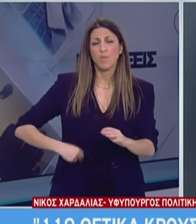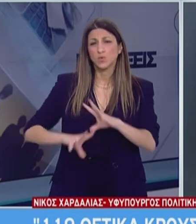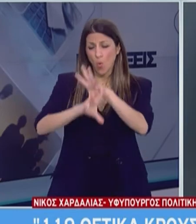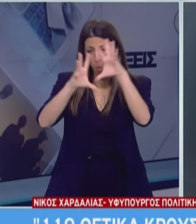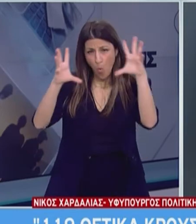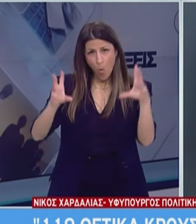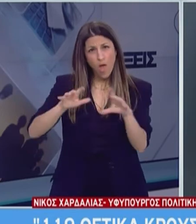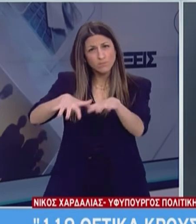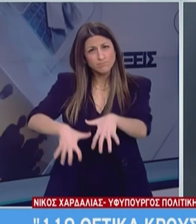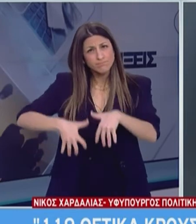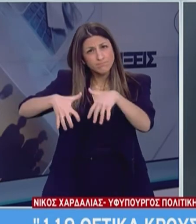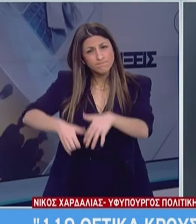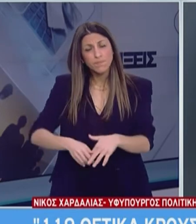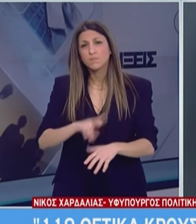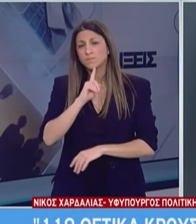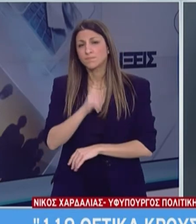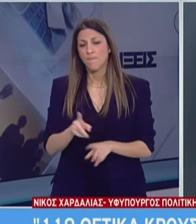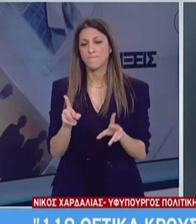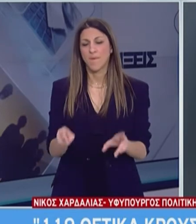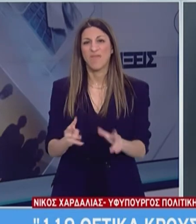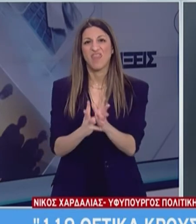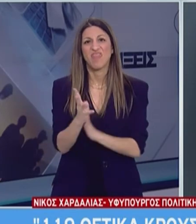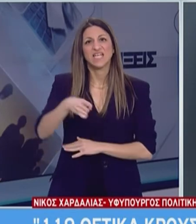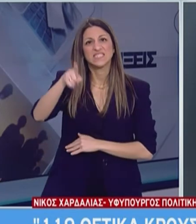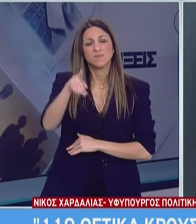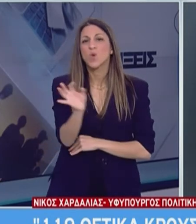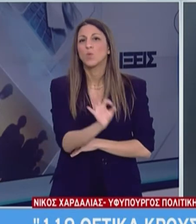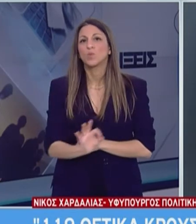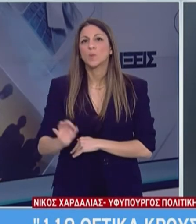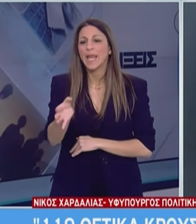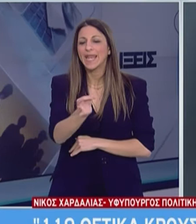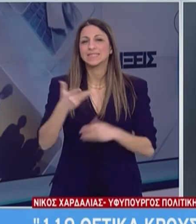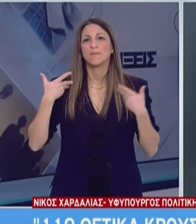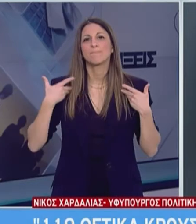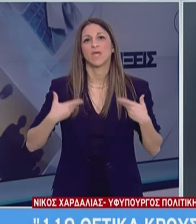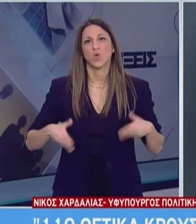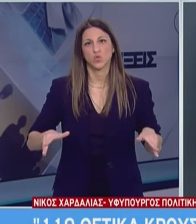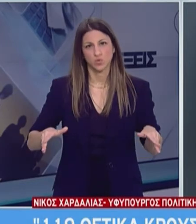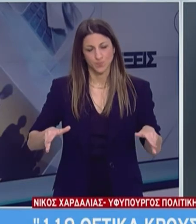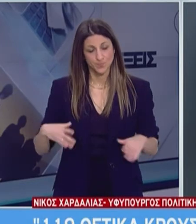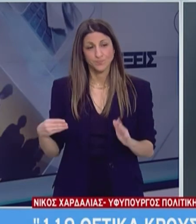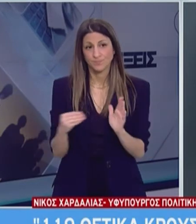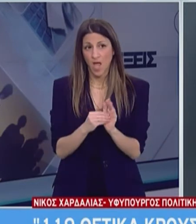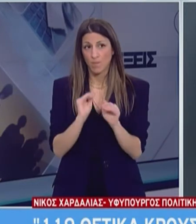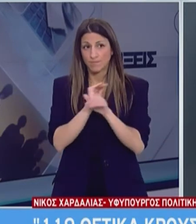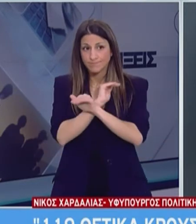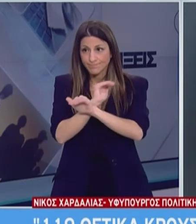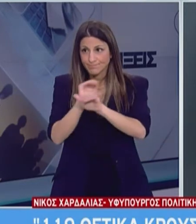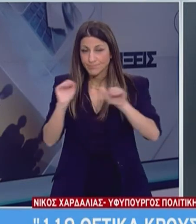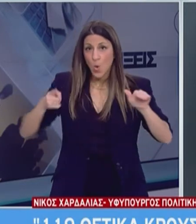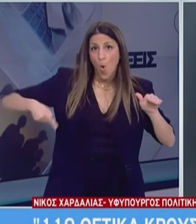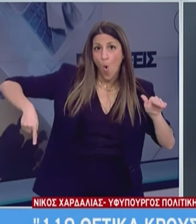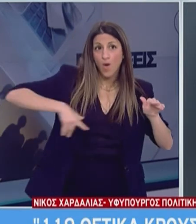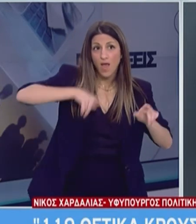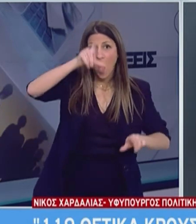εργοταξίων αυτών για 14 εισμένες στο νησί της Μυκόνου. Παράλληλα, κάνουμε έκκληση στους κατοίκους του νησιού να